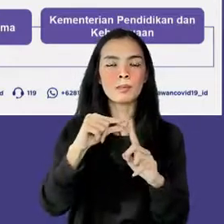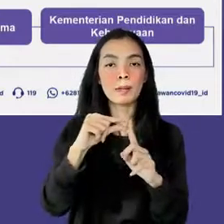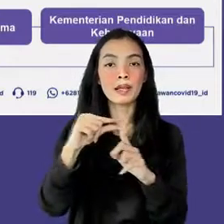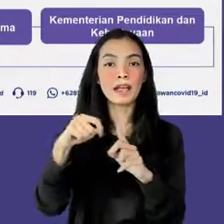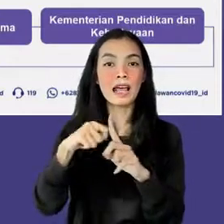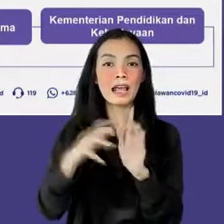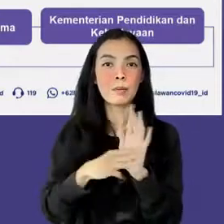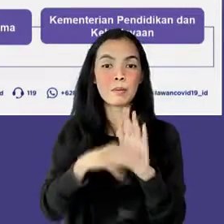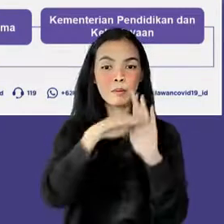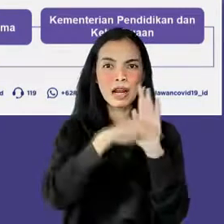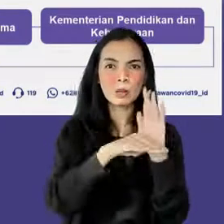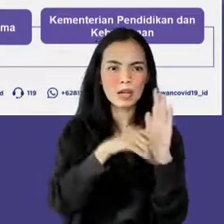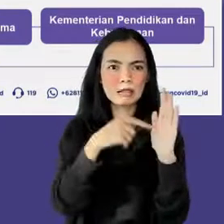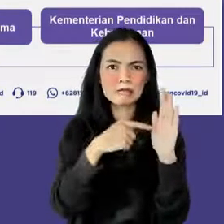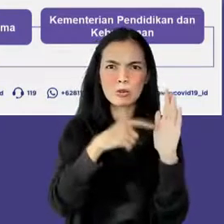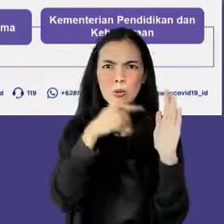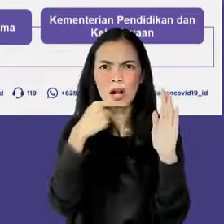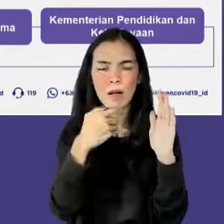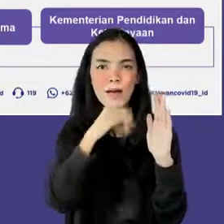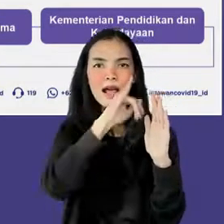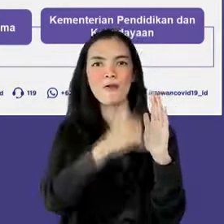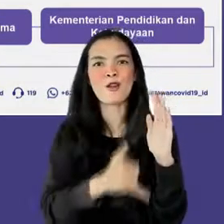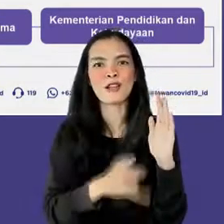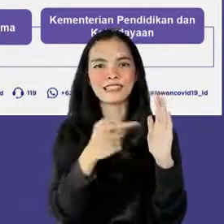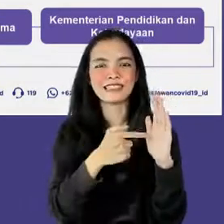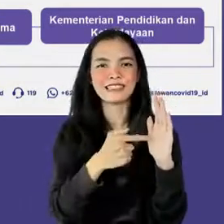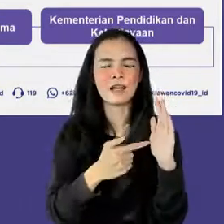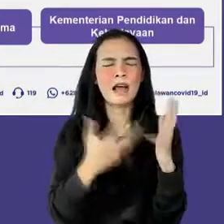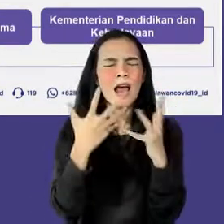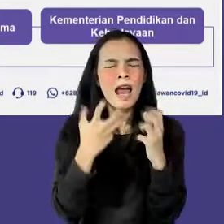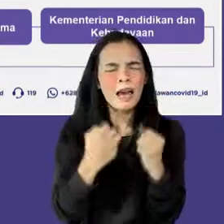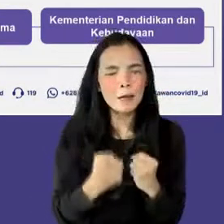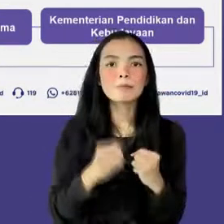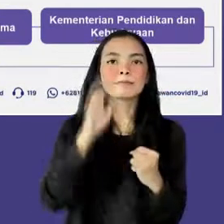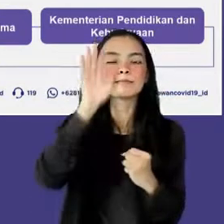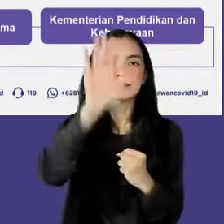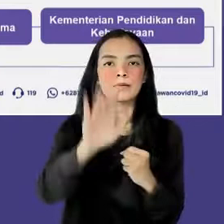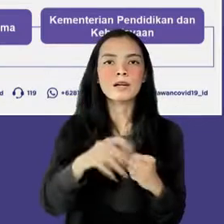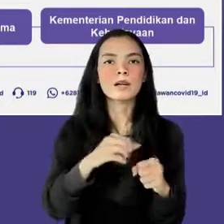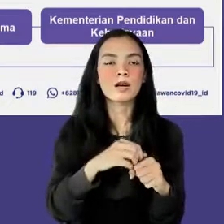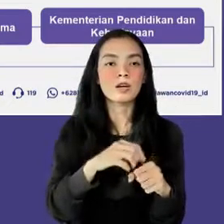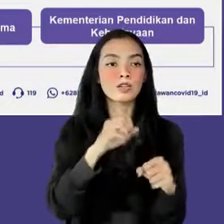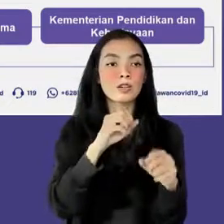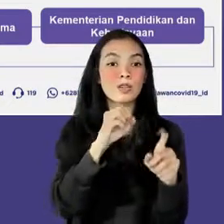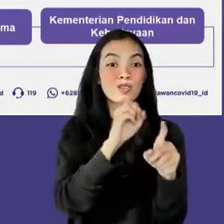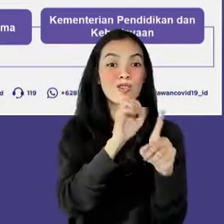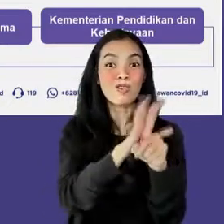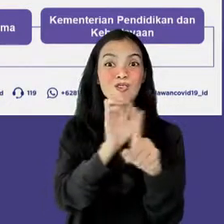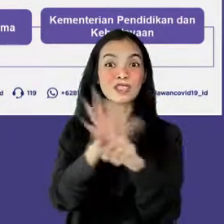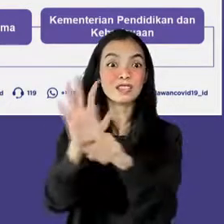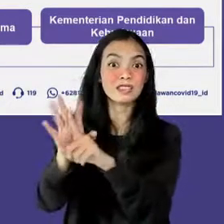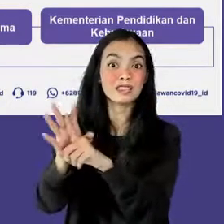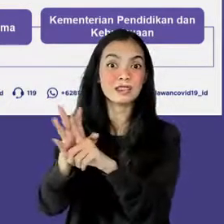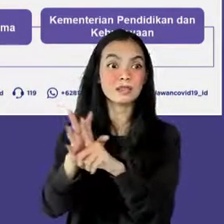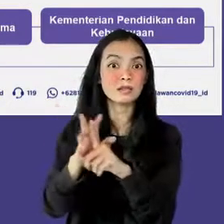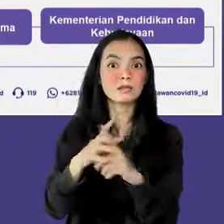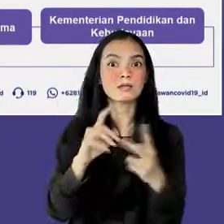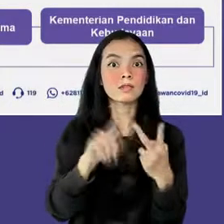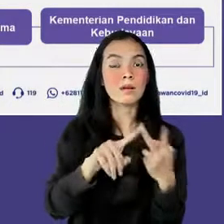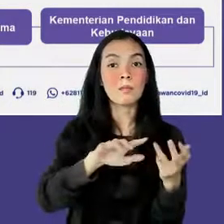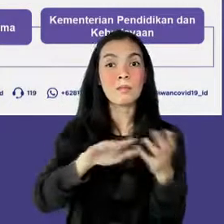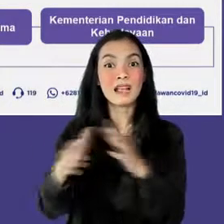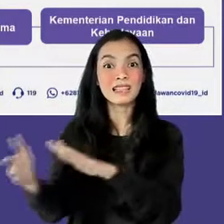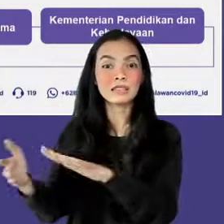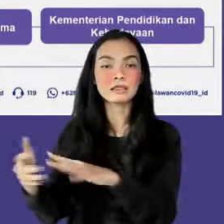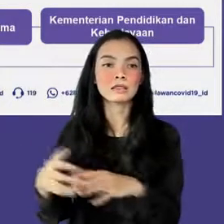darurat ini kita berharap kedepannya terjadi penurunan kasus dan kematian dan peningkatan kasus kesembuhan yang